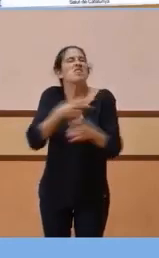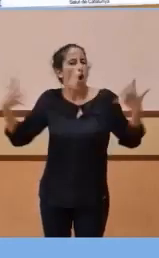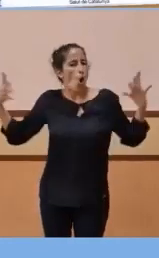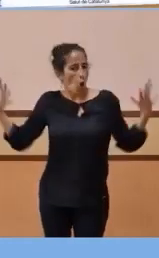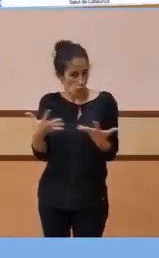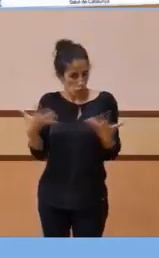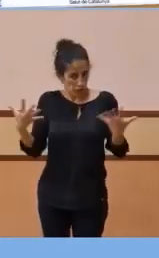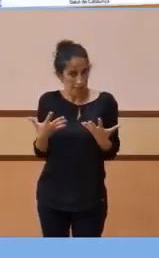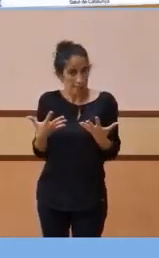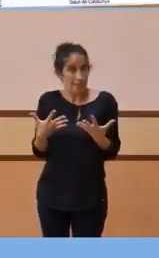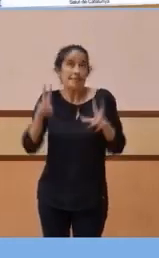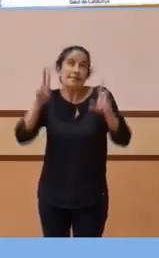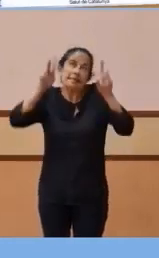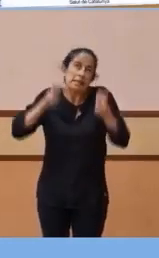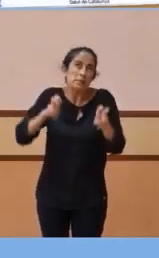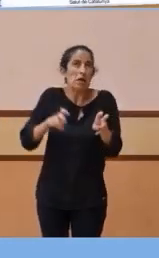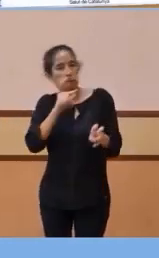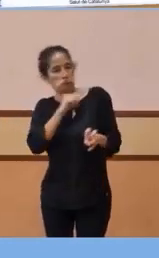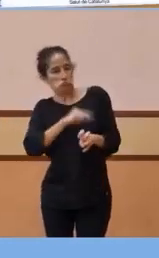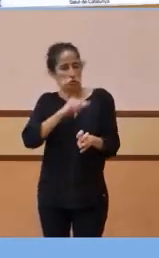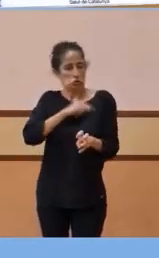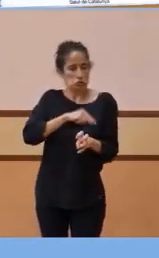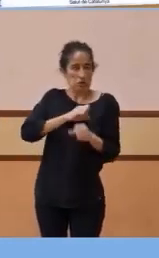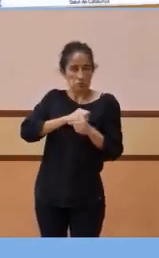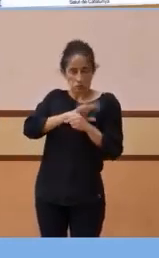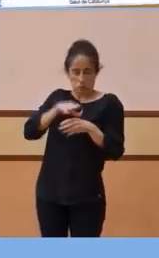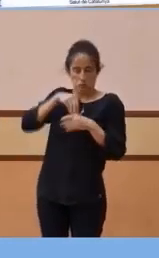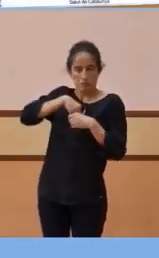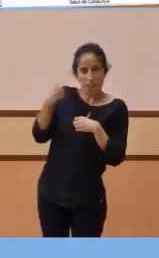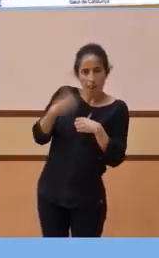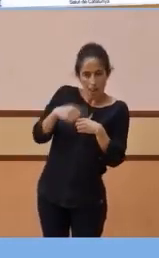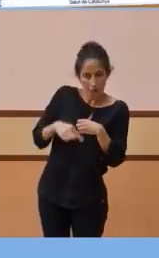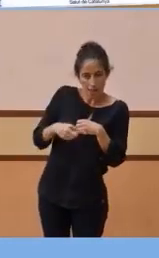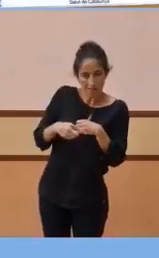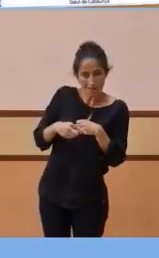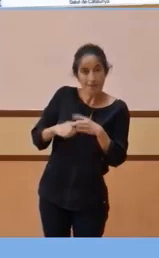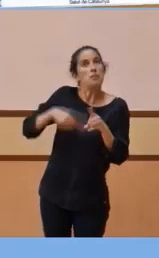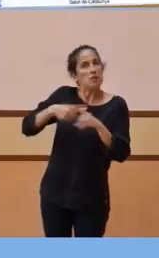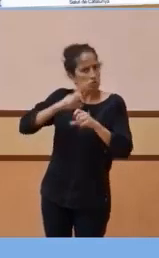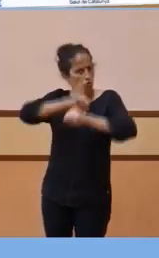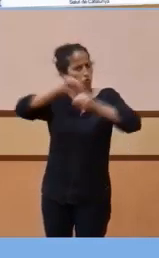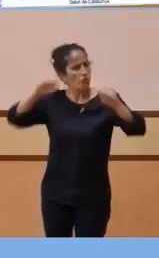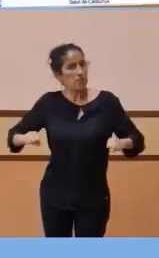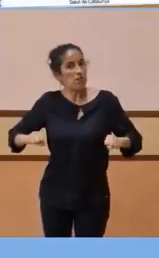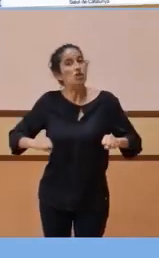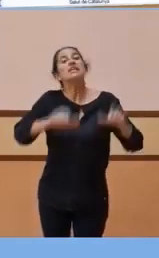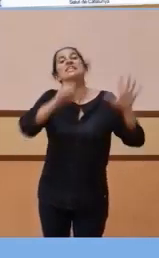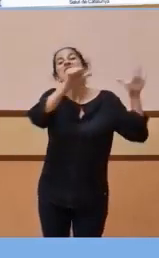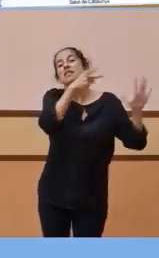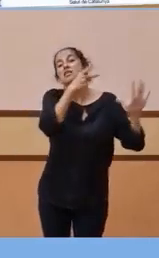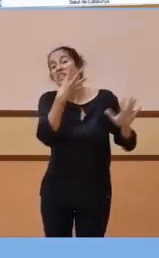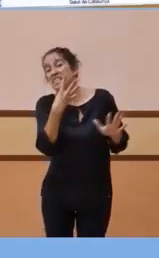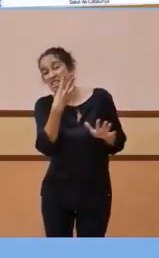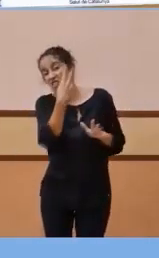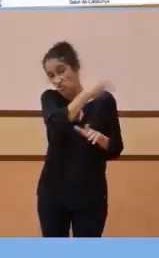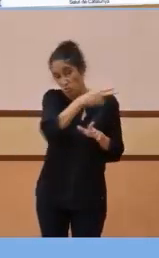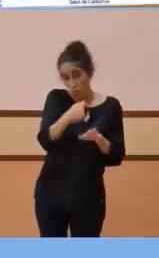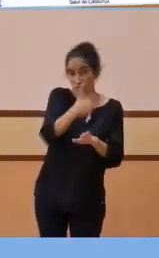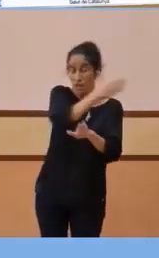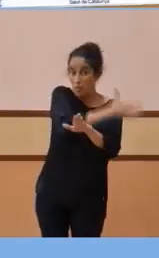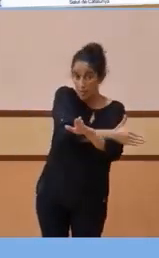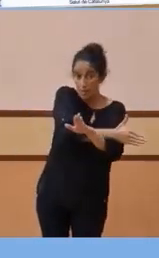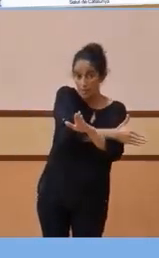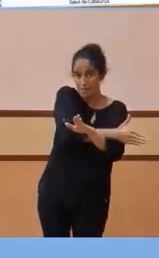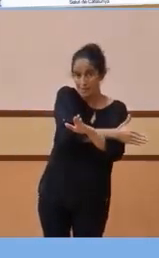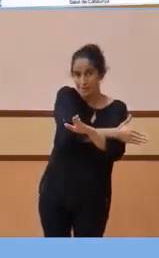per motiu de sospita de malaltia de Covid i també, per tant, amb la confirmació de casos. Venim de 625 fa dues setmanes, 613 l